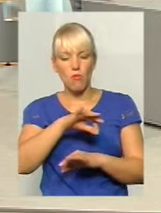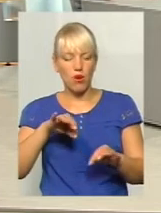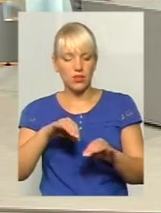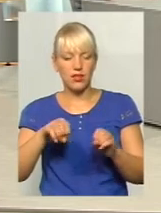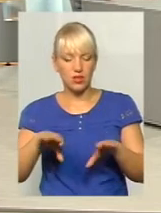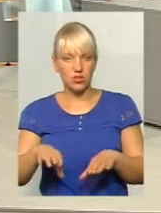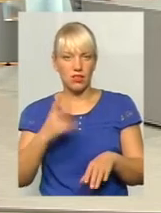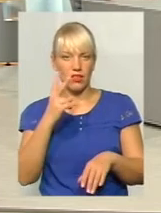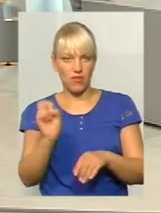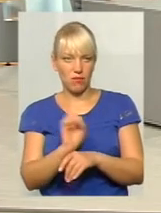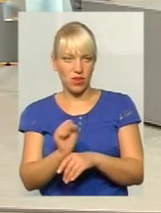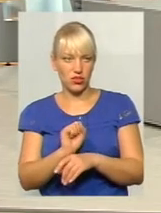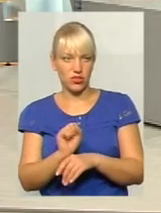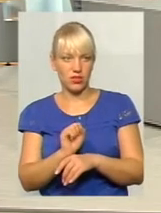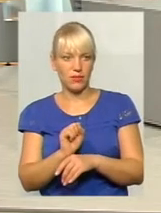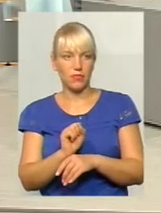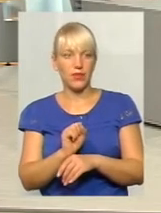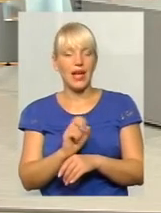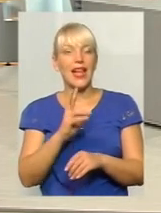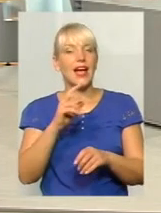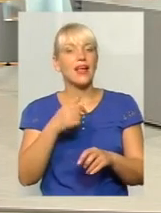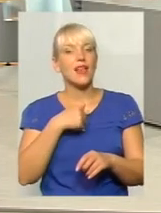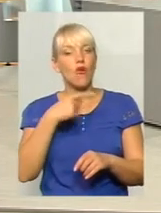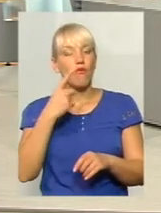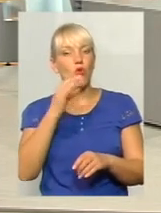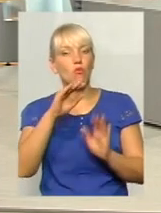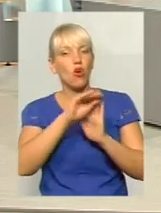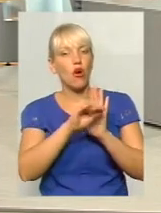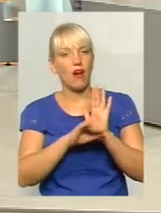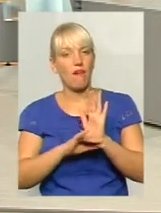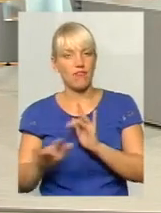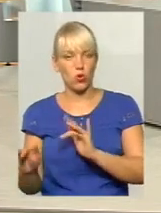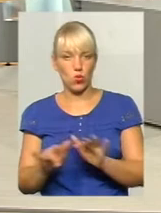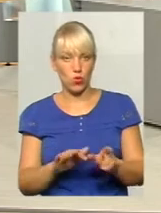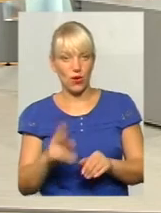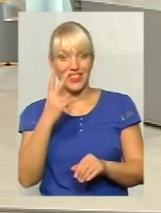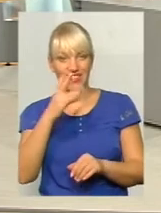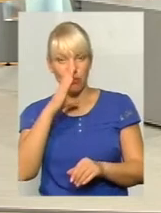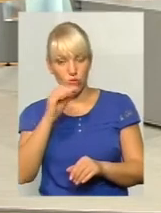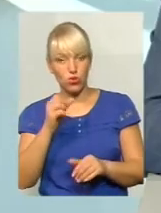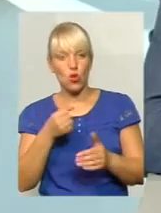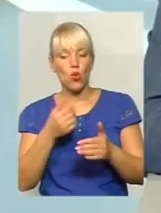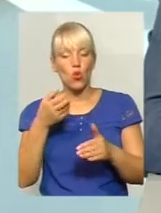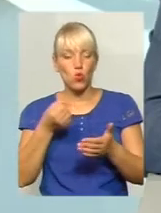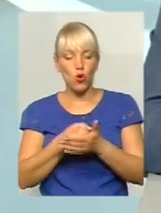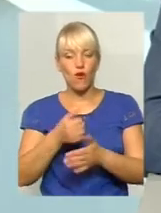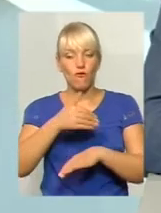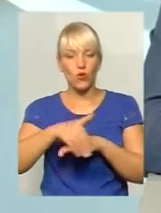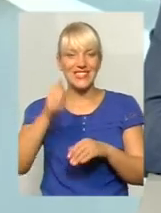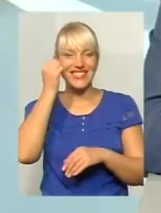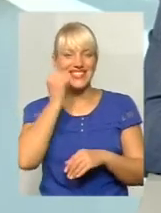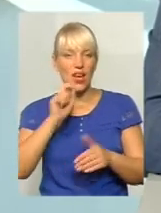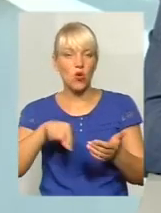І ще 12, але це трошечки не те. Графік, графік. Дві машини до вулиці Староміської, там буде середній інтервал